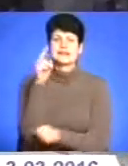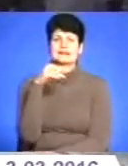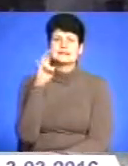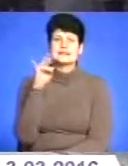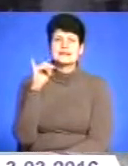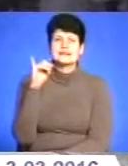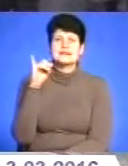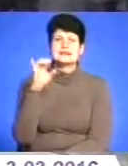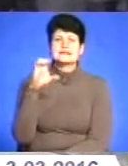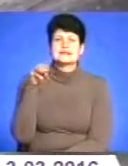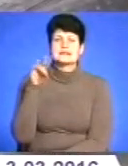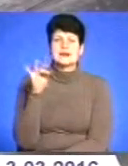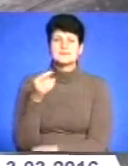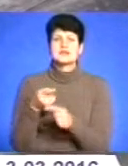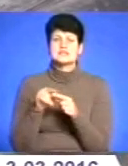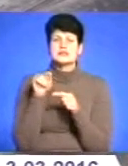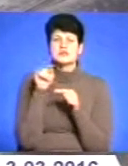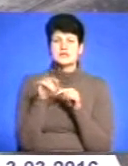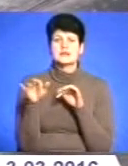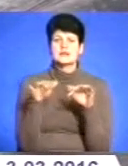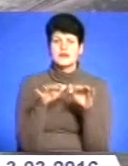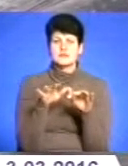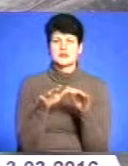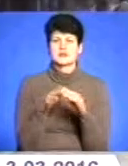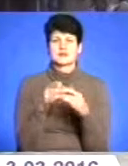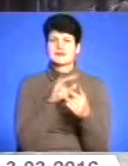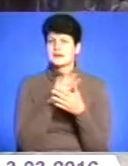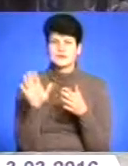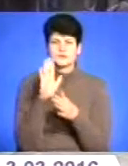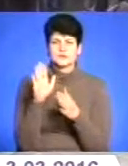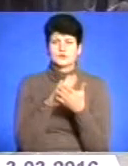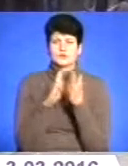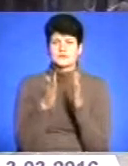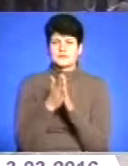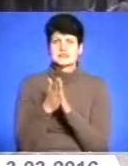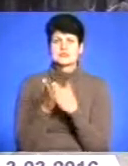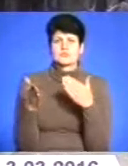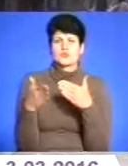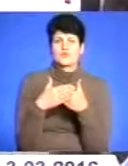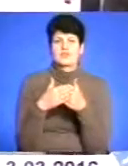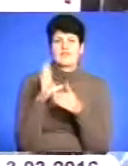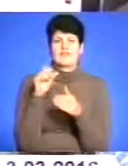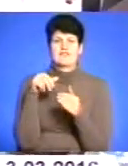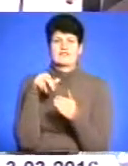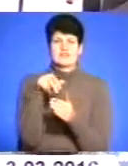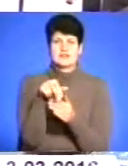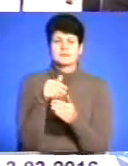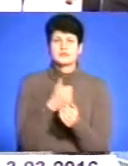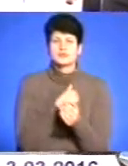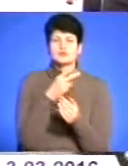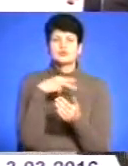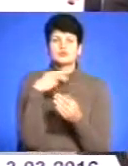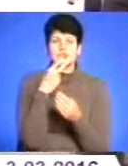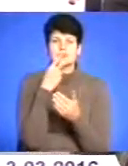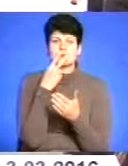їх наміри безкомпромісні, свідчили шини під стінами адміністрації та заблокований катамаранами вхід. Ми хочемо дати сигнал,